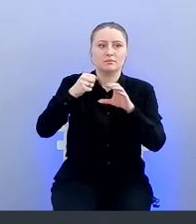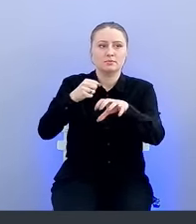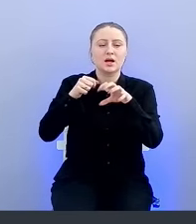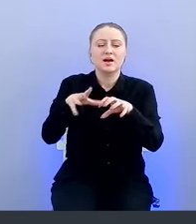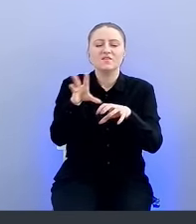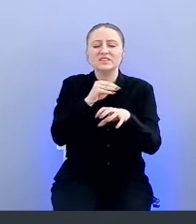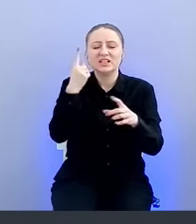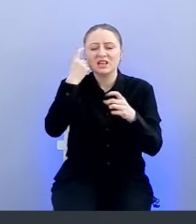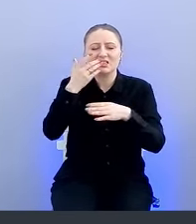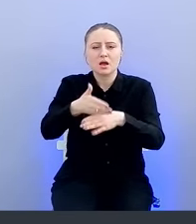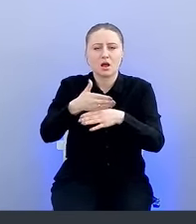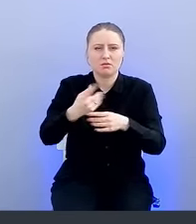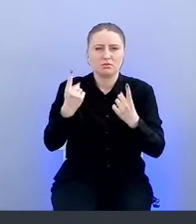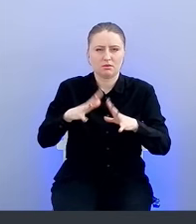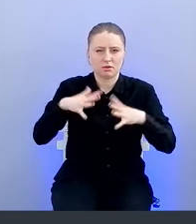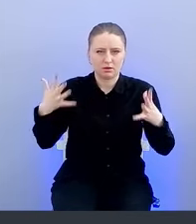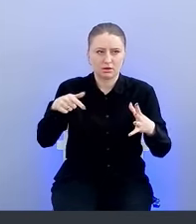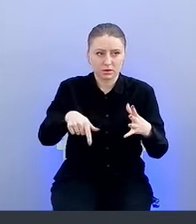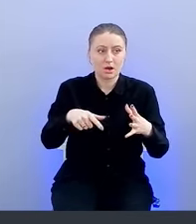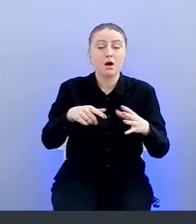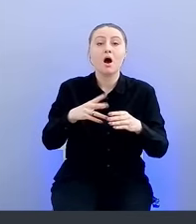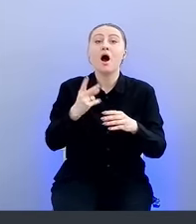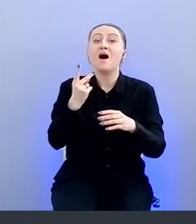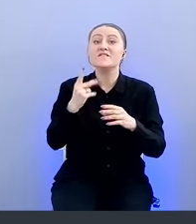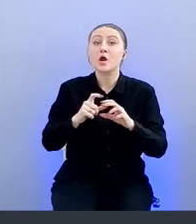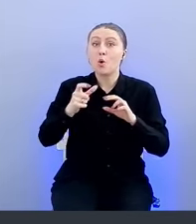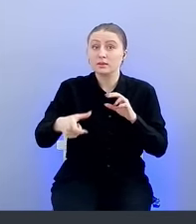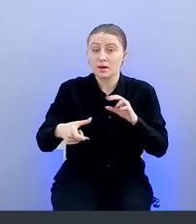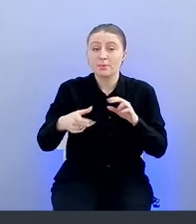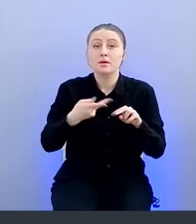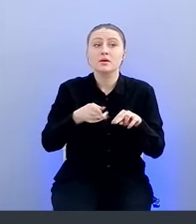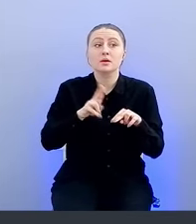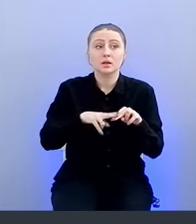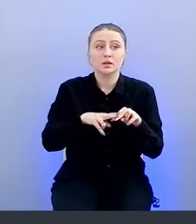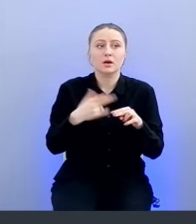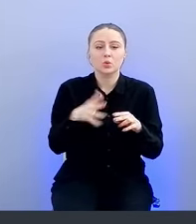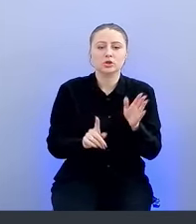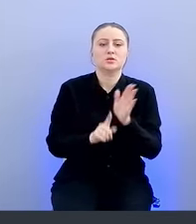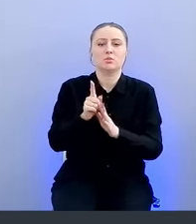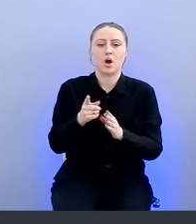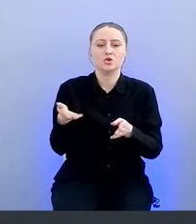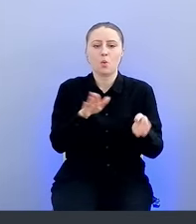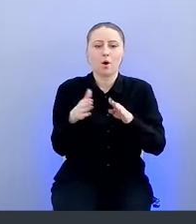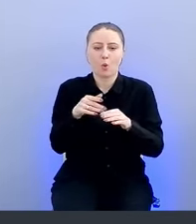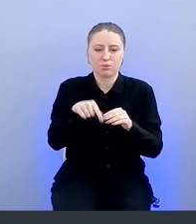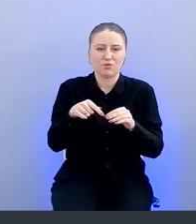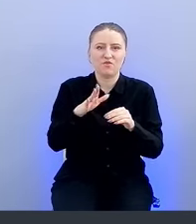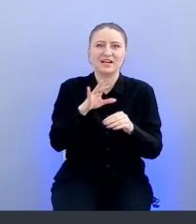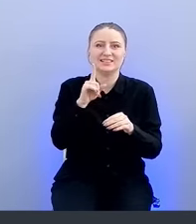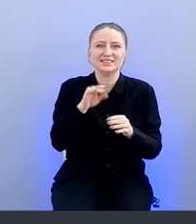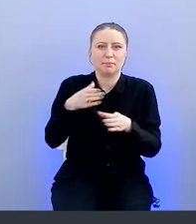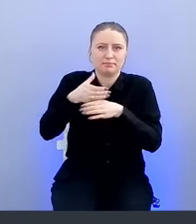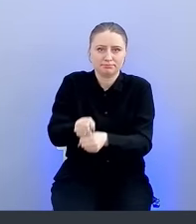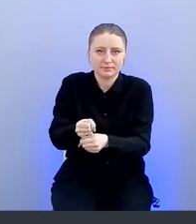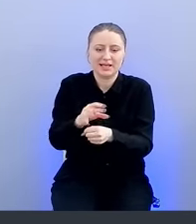метаданные по сканированию по проектам, а уже вторым этапом запускает упаковку кода в zip и передачу ее